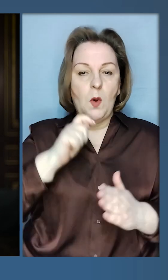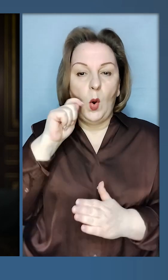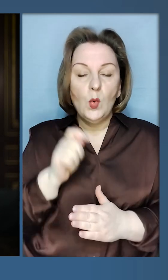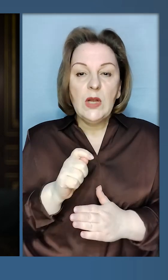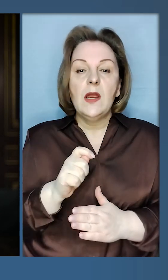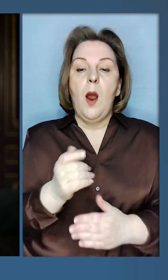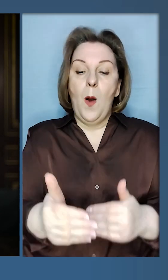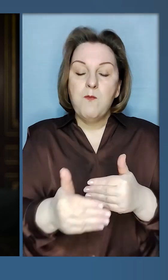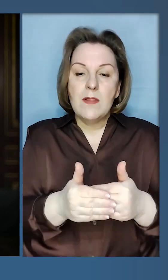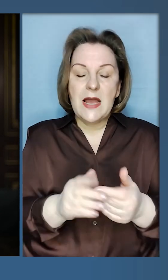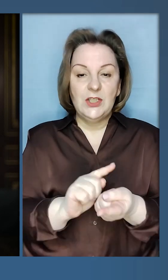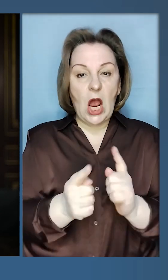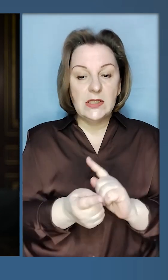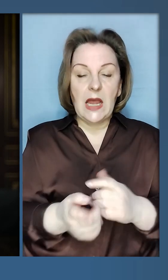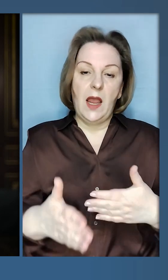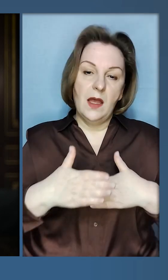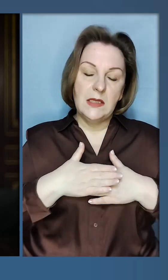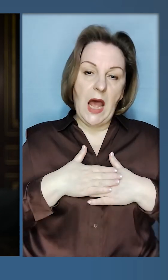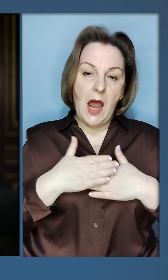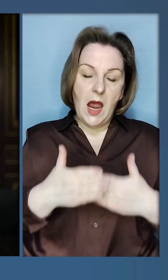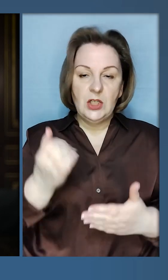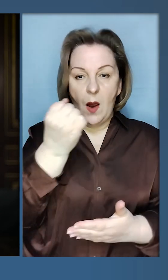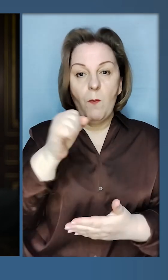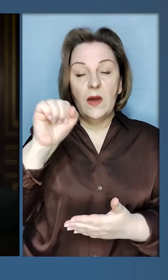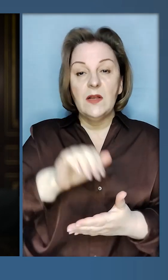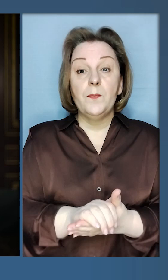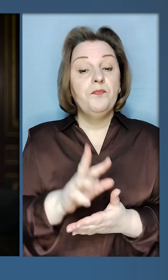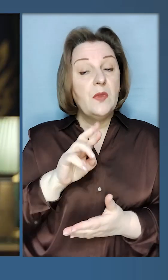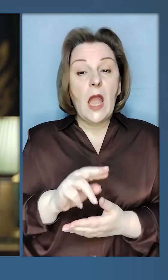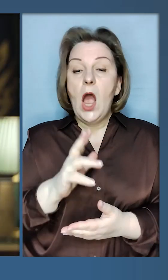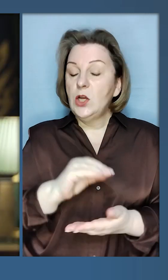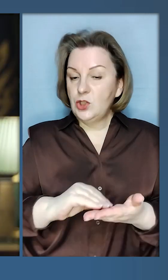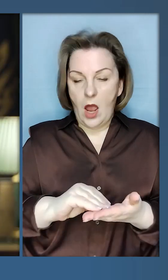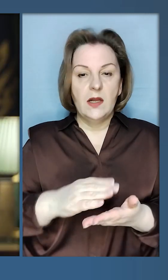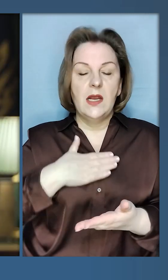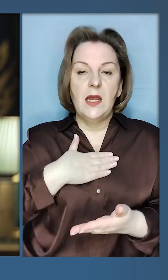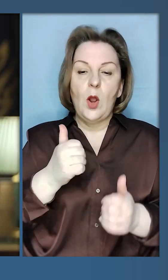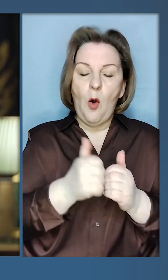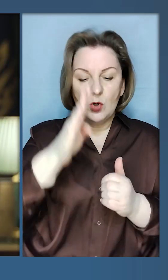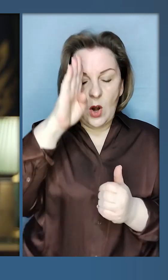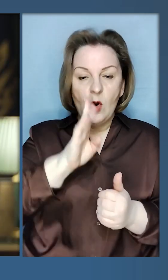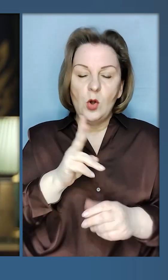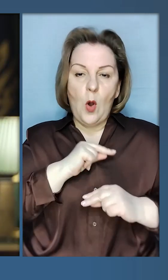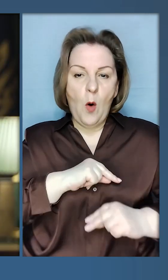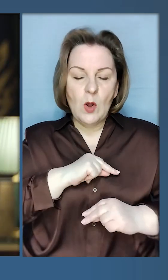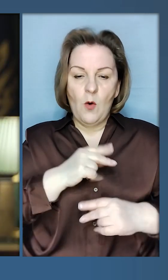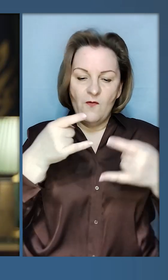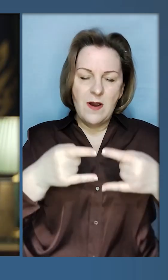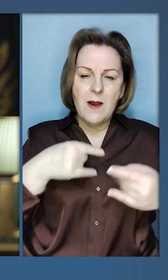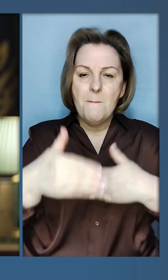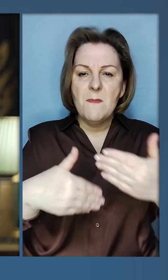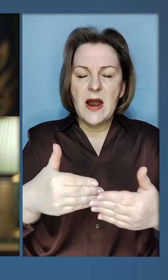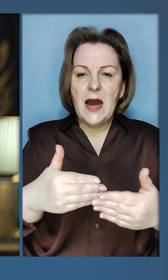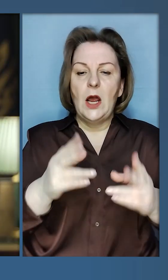Україну. І тим ближче стає наша перемога. Я ще раз дякую усім, кожному і кожній, хто працює в